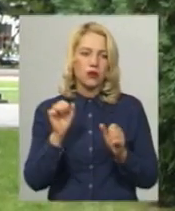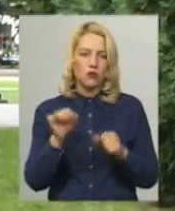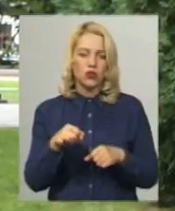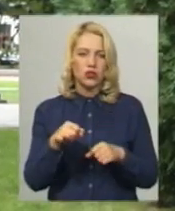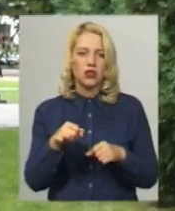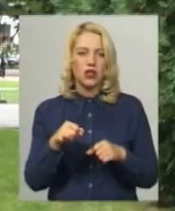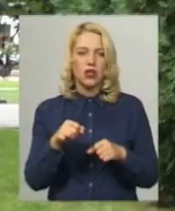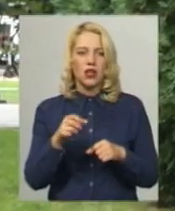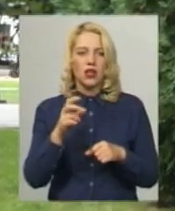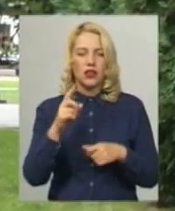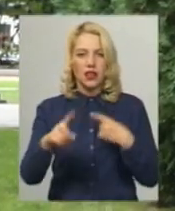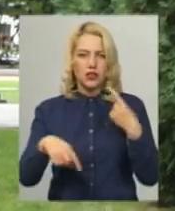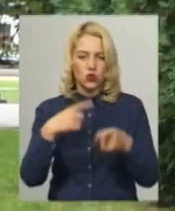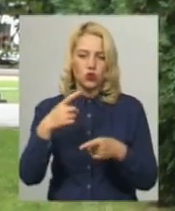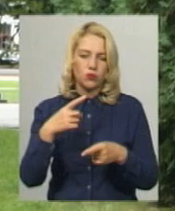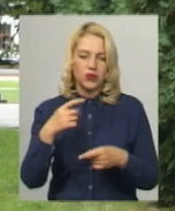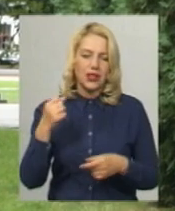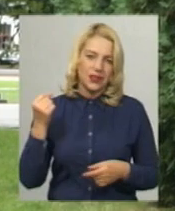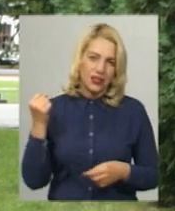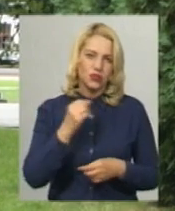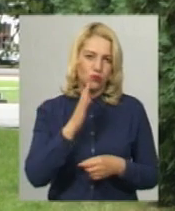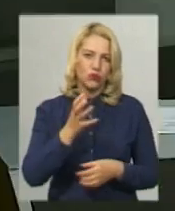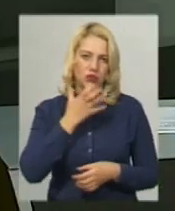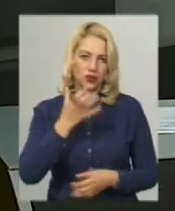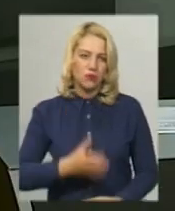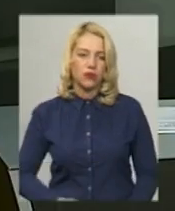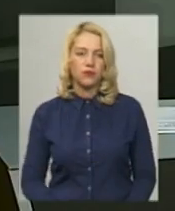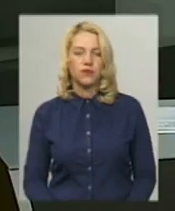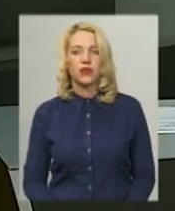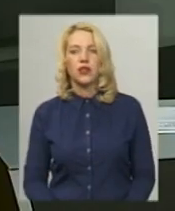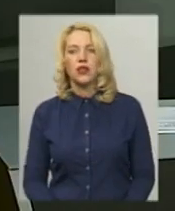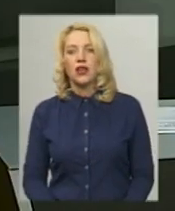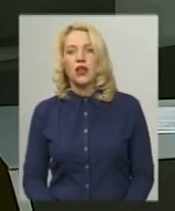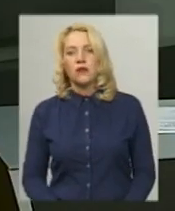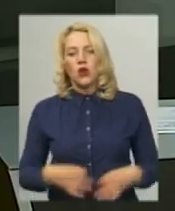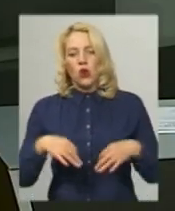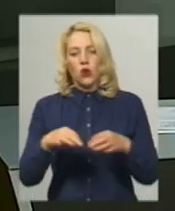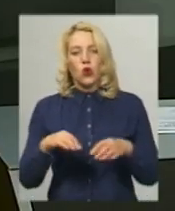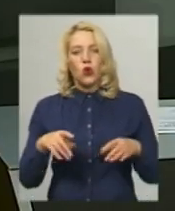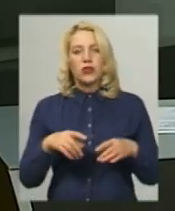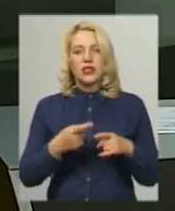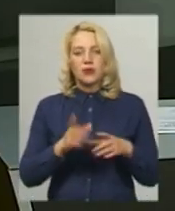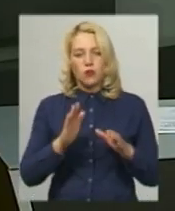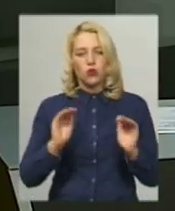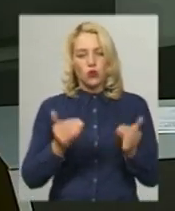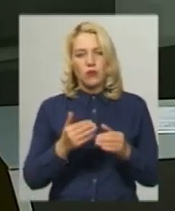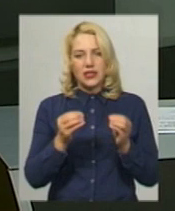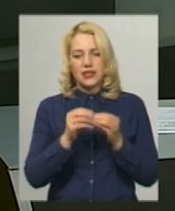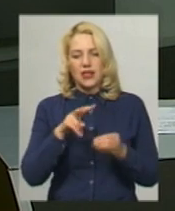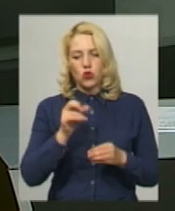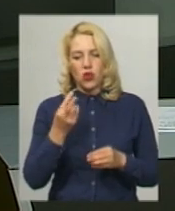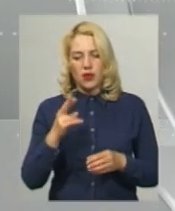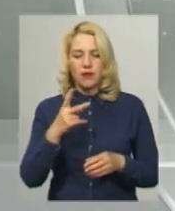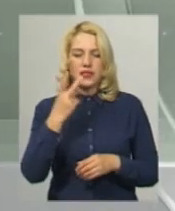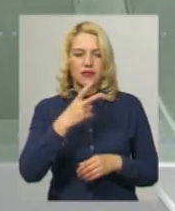розраховувати спочатком наступного робочого тижня. Рух транспорту у Хмельницькому обмежить 10 липня з